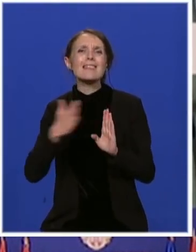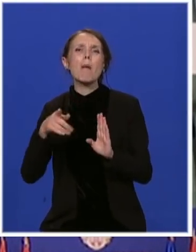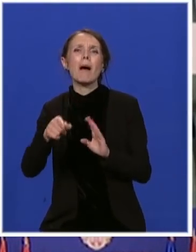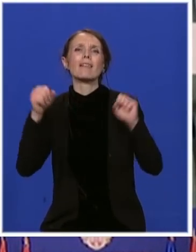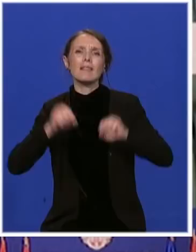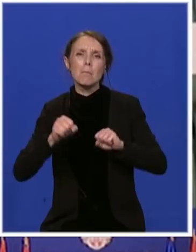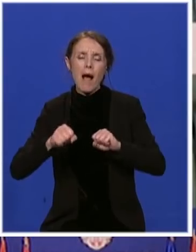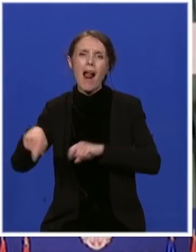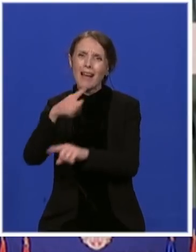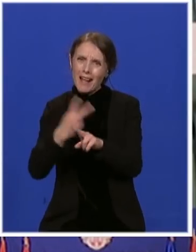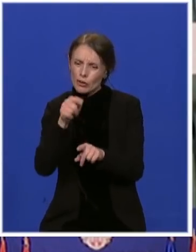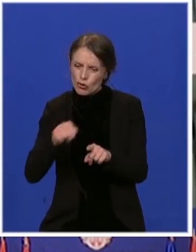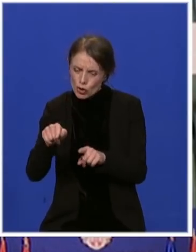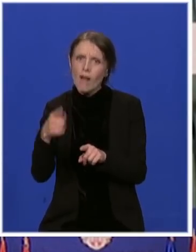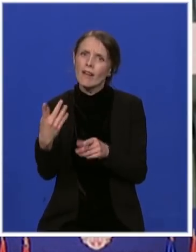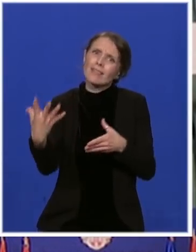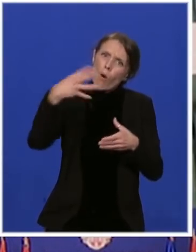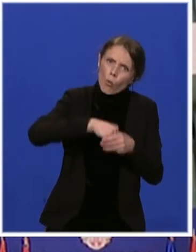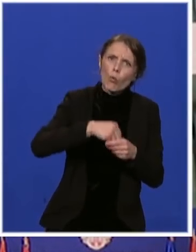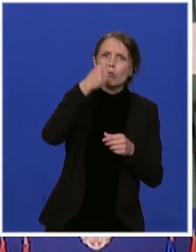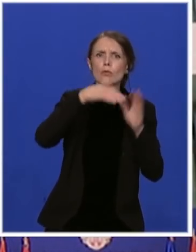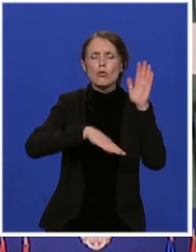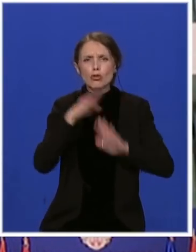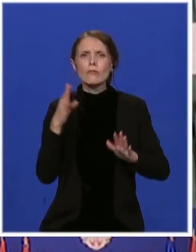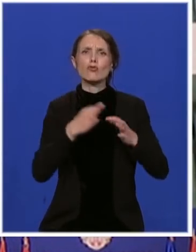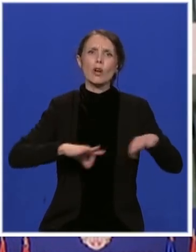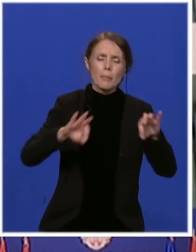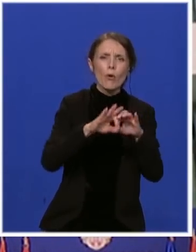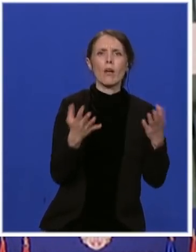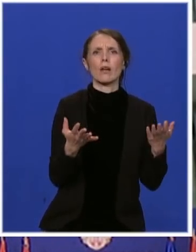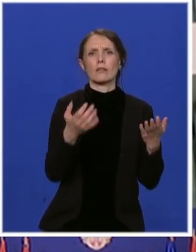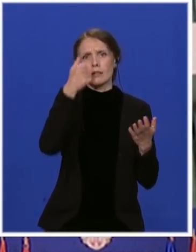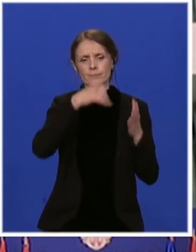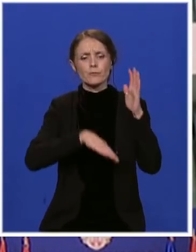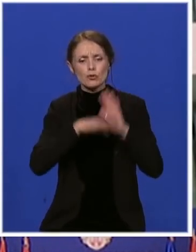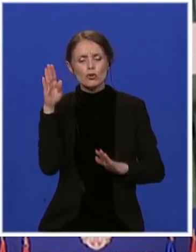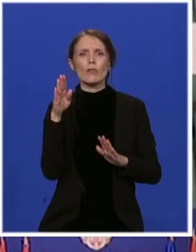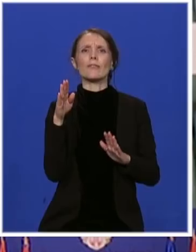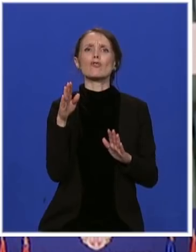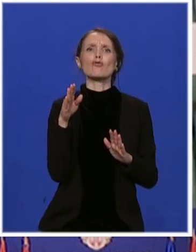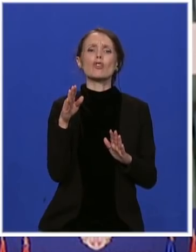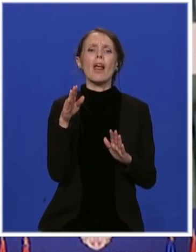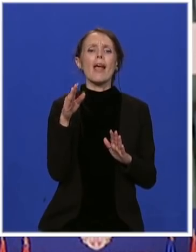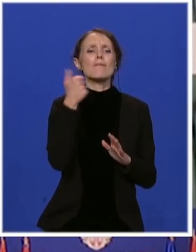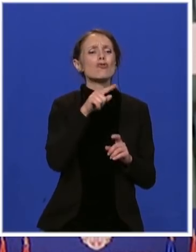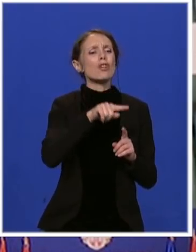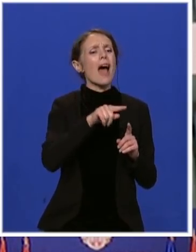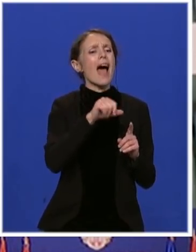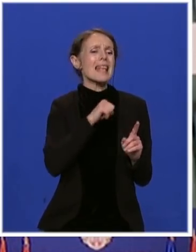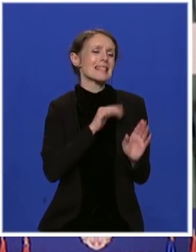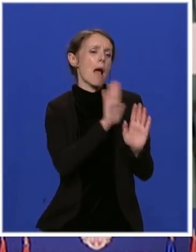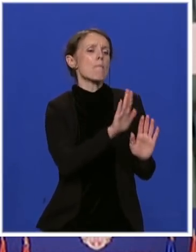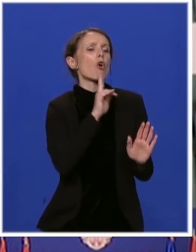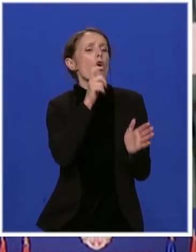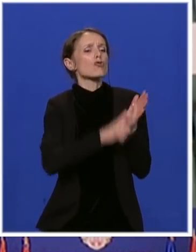u što više projekata, u što više oblasti koje su trenutno rezervisane samo za zemlje članice,